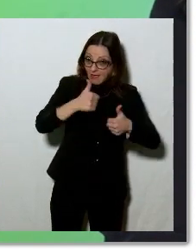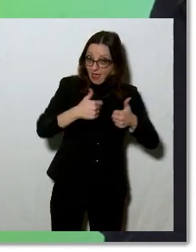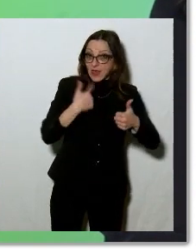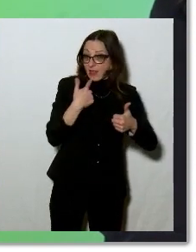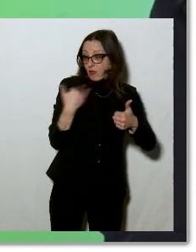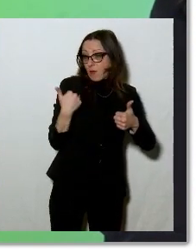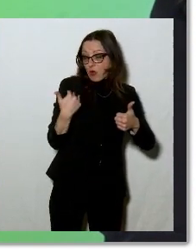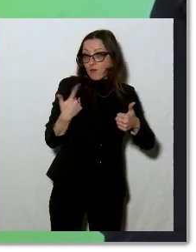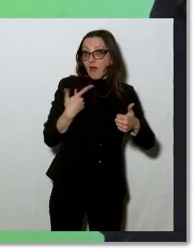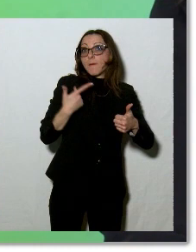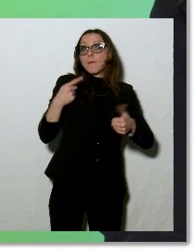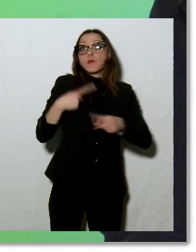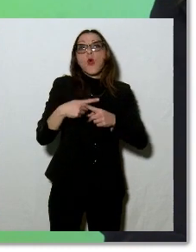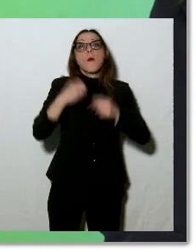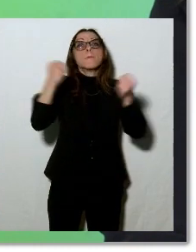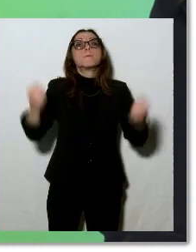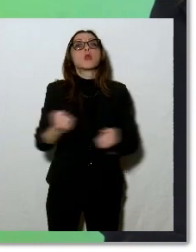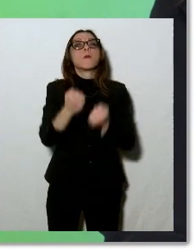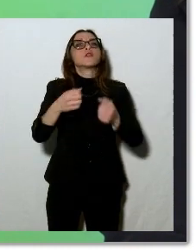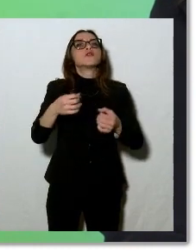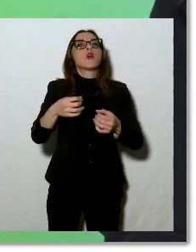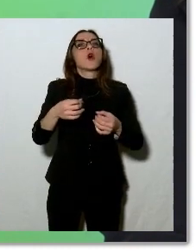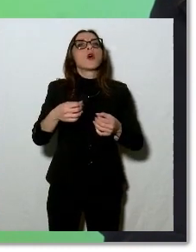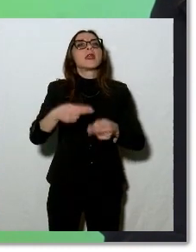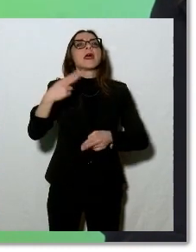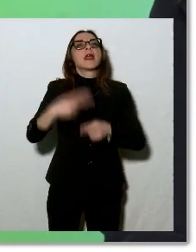sulla promozione della carta giovani.